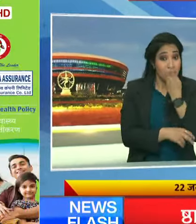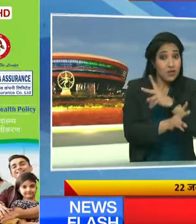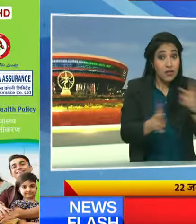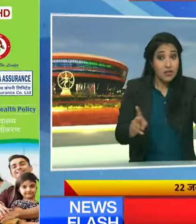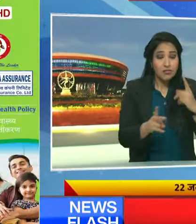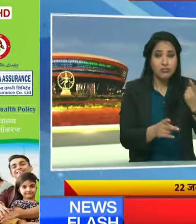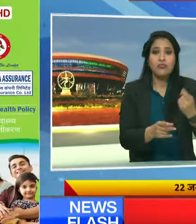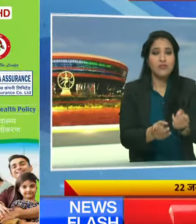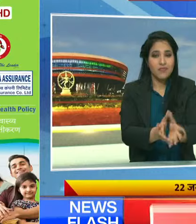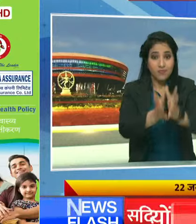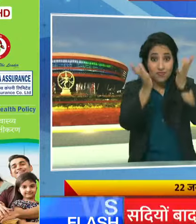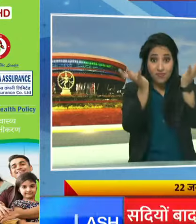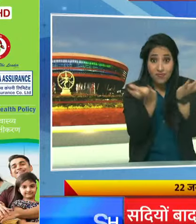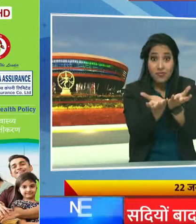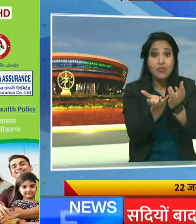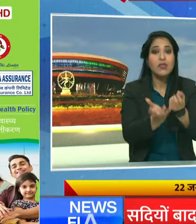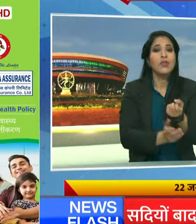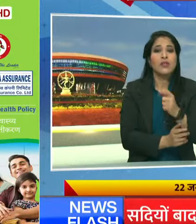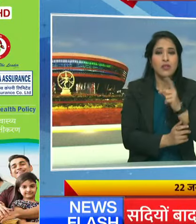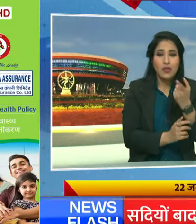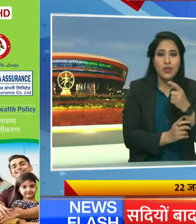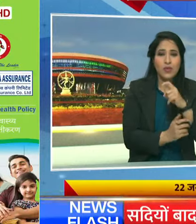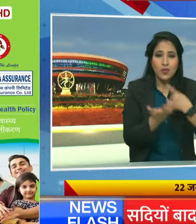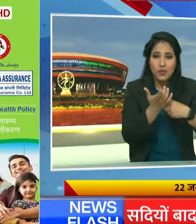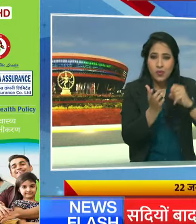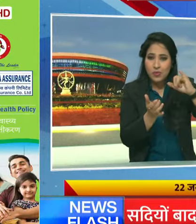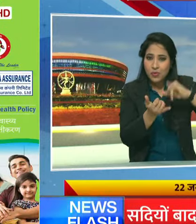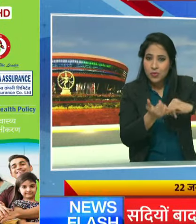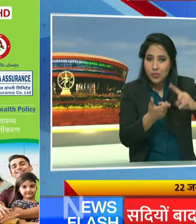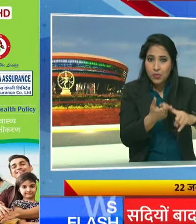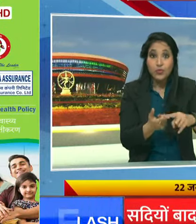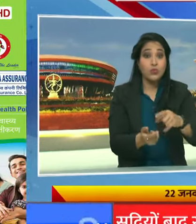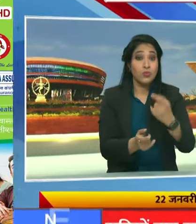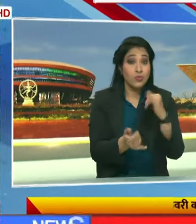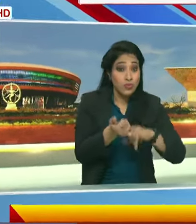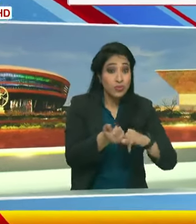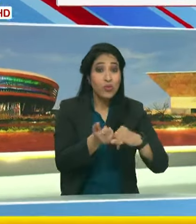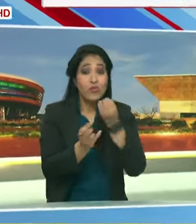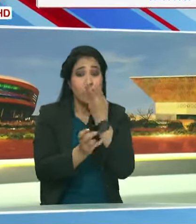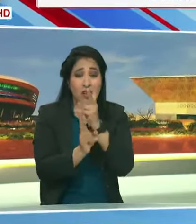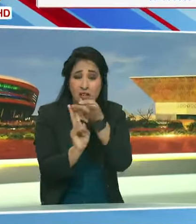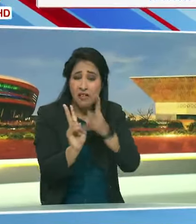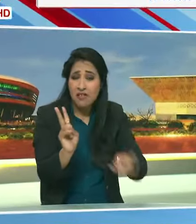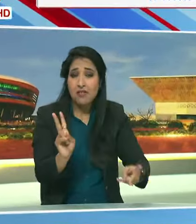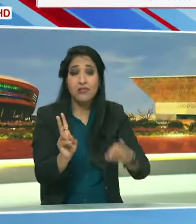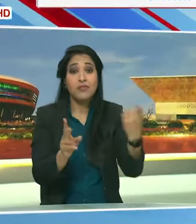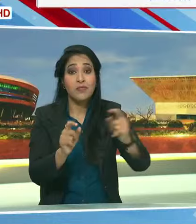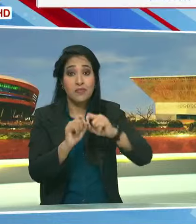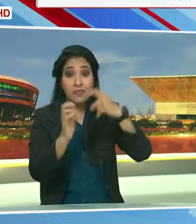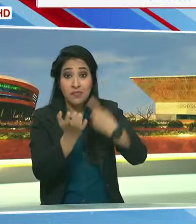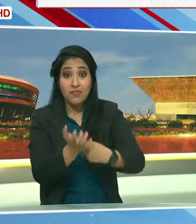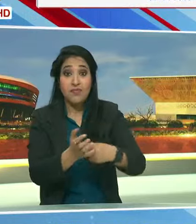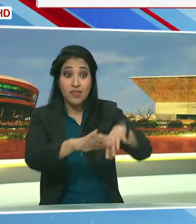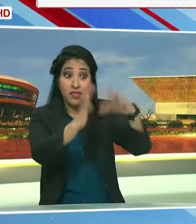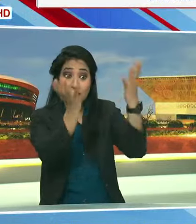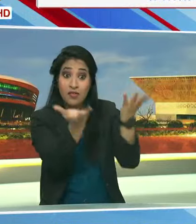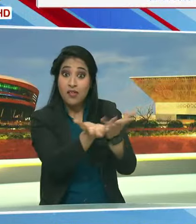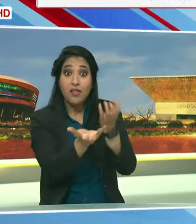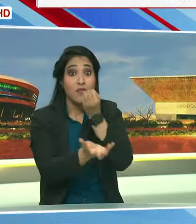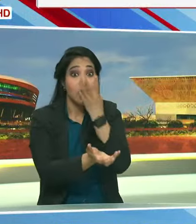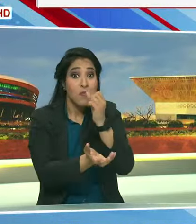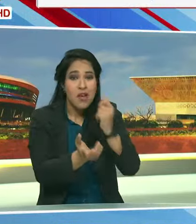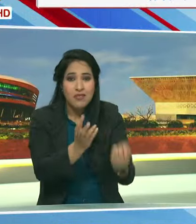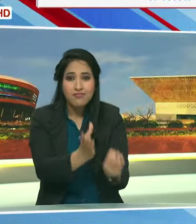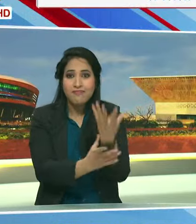कमल, गुलाब, जुही और सेवन्ती के फूल थे कमल के फूल बिहार, सेवन्ती के फूल